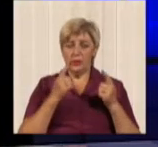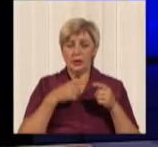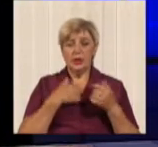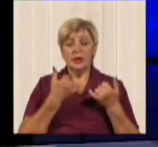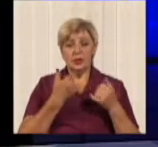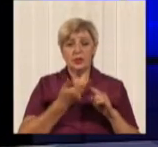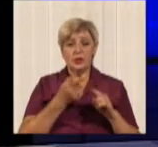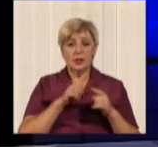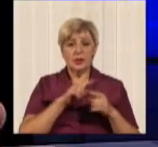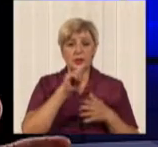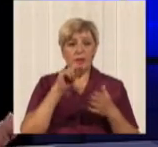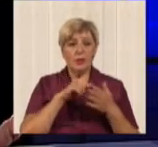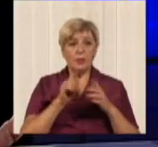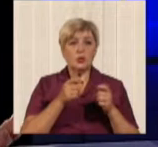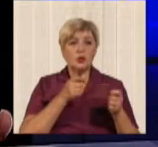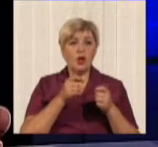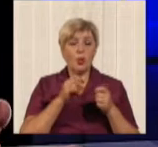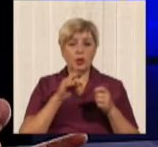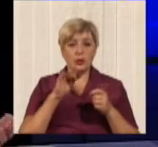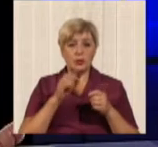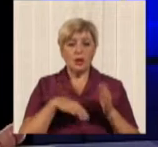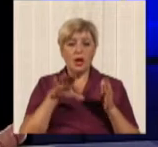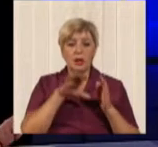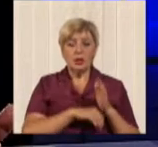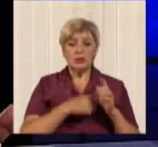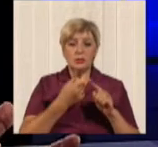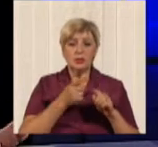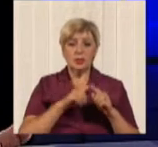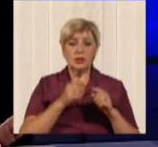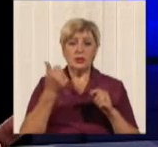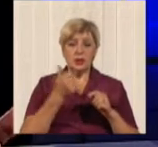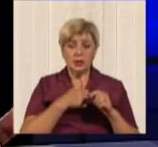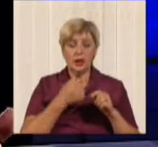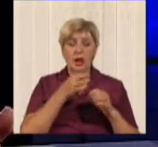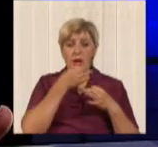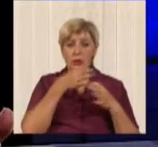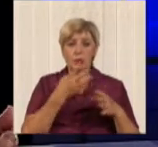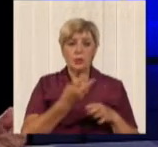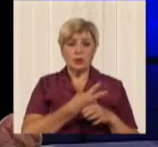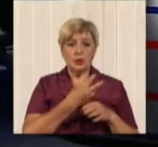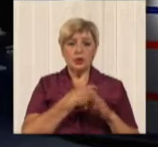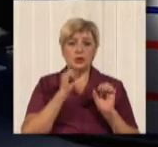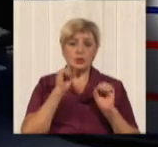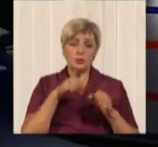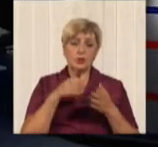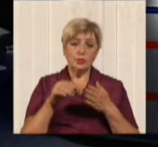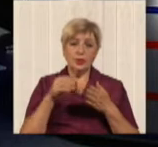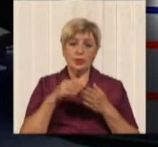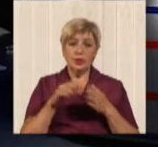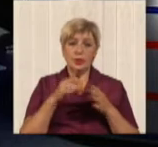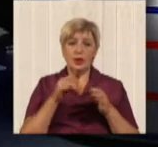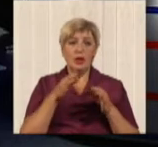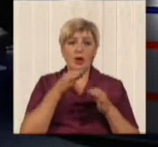регулируется. Я надеюсь, до конца этой недели уже, в принципе, любой желающий сможет приобретать эти проездные практически в любом